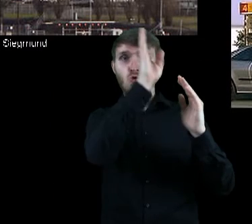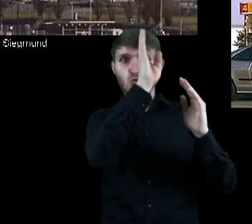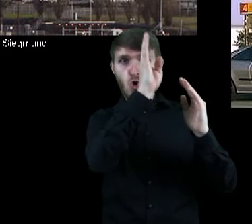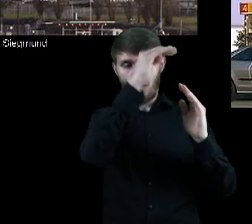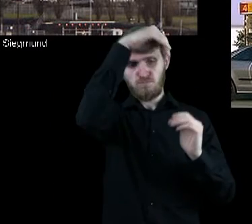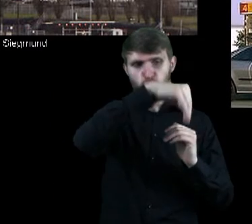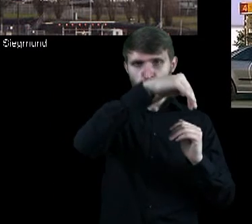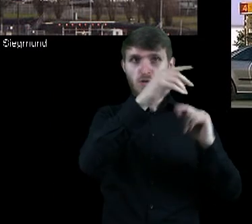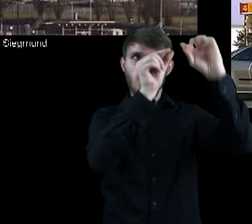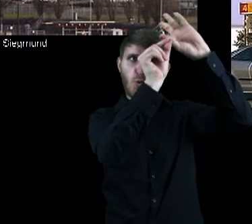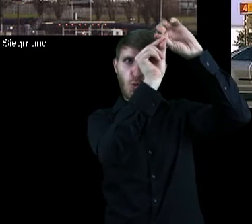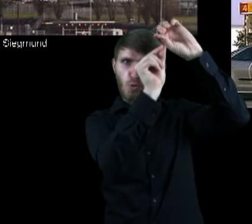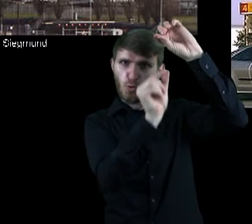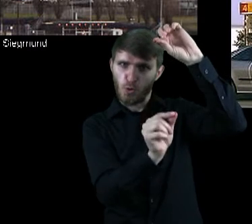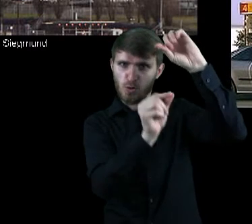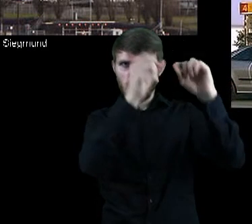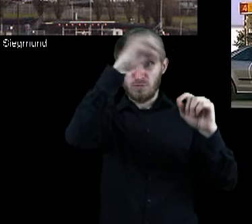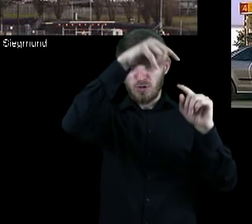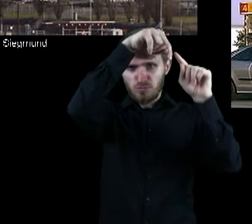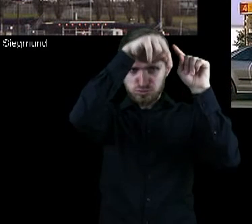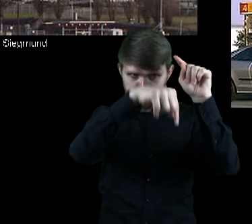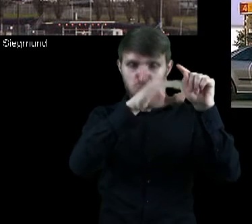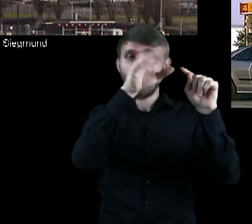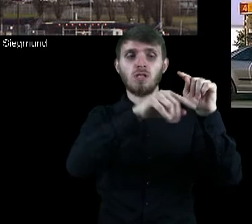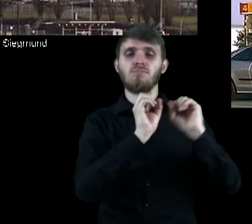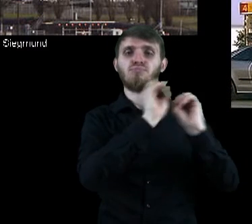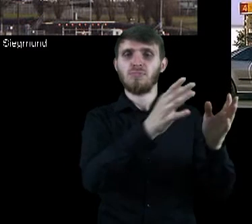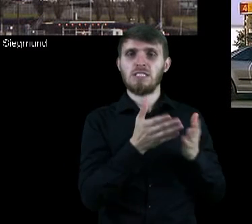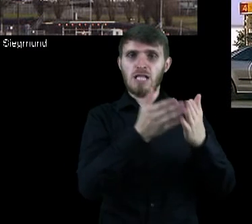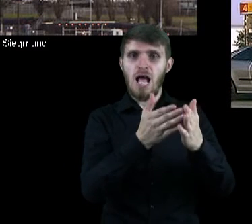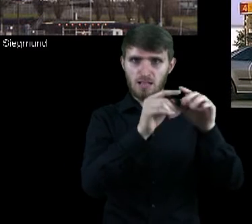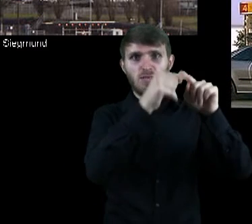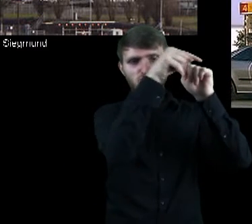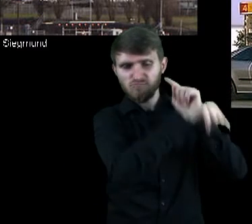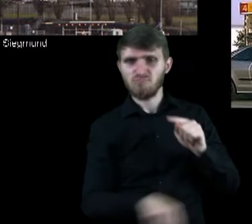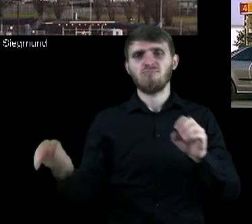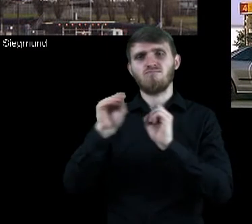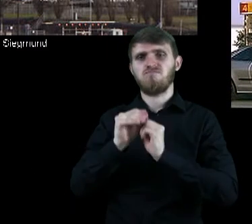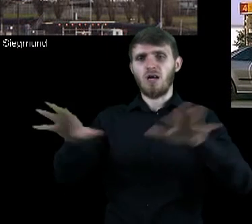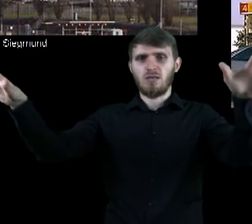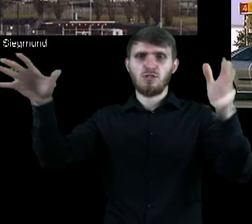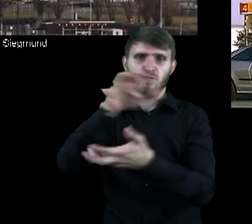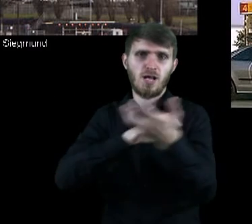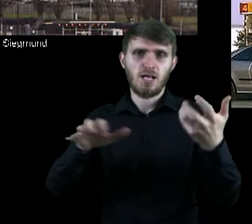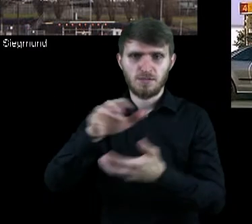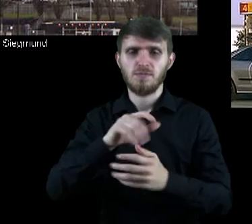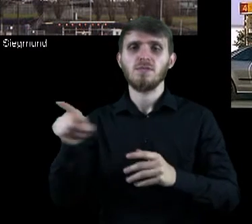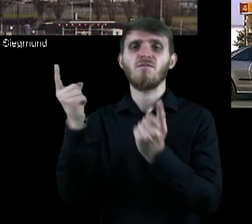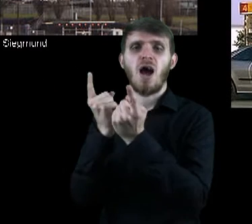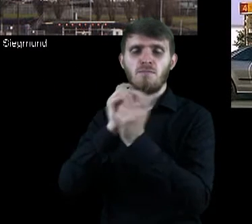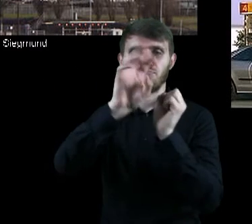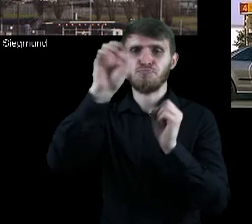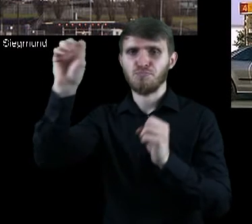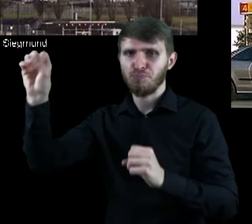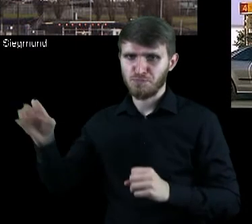Transalaska. Przesyła ropę z północnych rejonów Alaski na południe, gdzie trafia ona do tankowców, które rozwożą ją